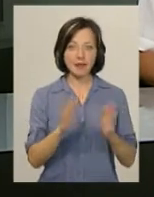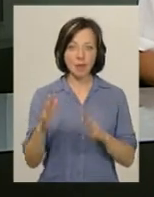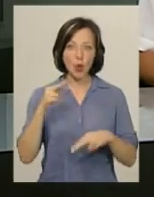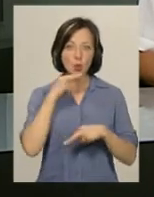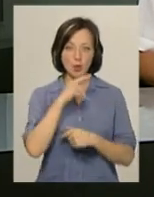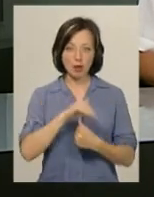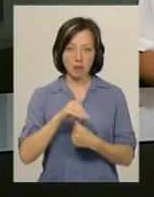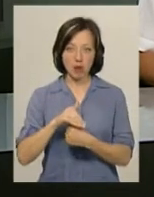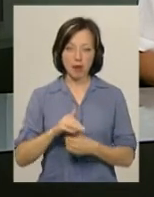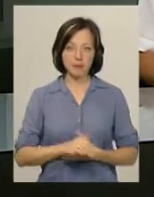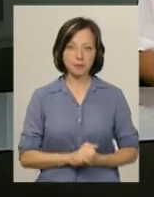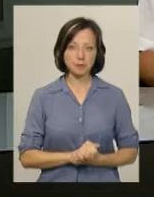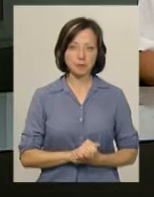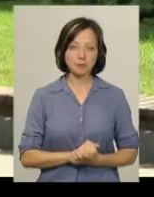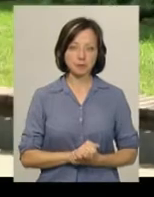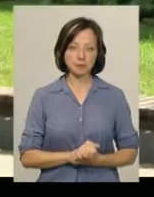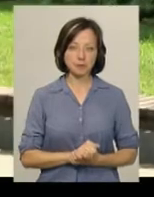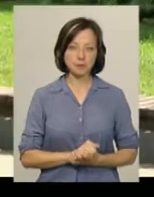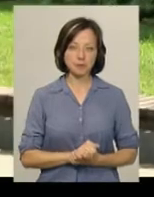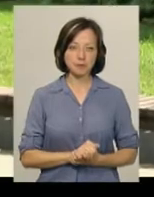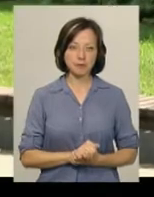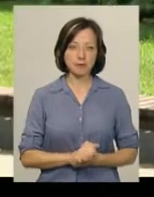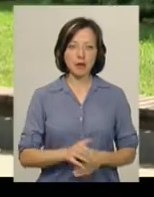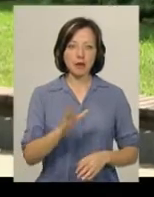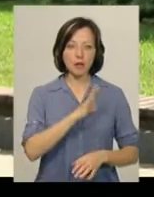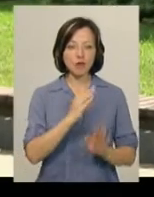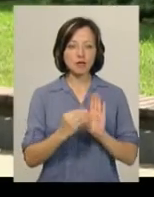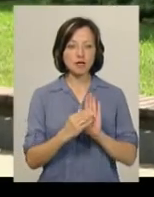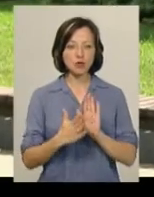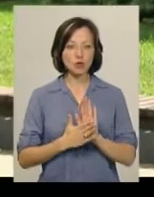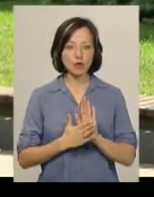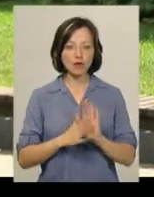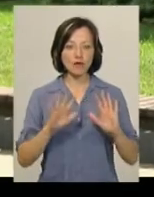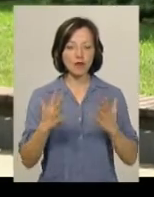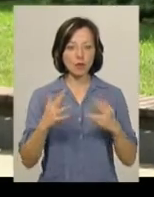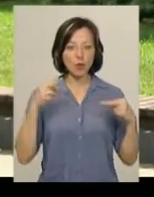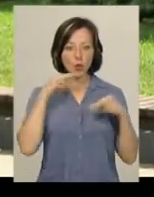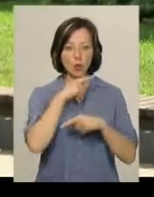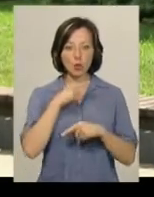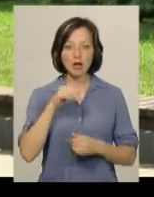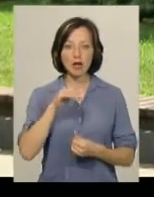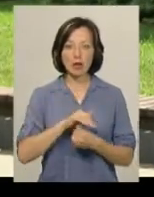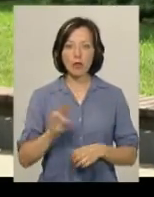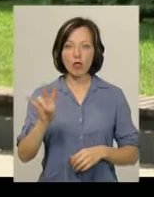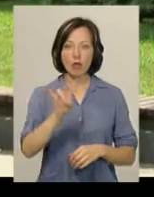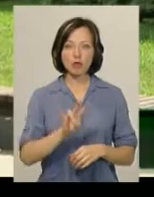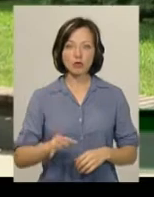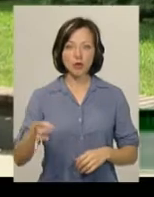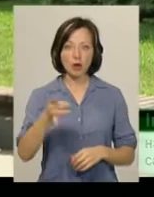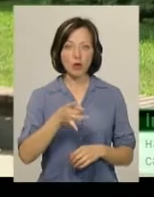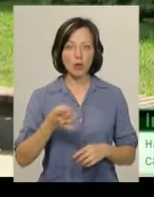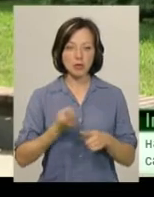отруєння грибами. Був зареєстрований випадок отруєння грибами в Новушицькому районі. Це